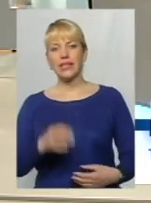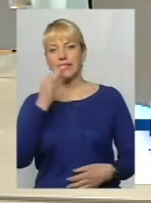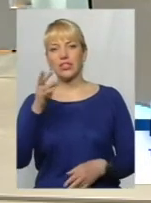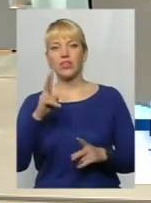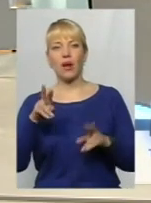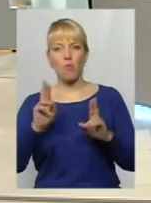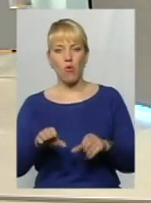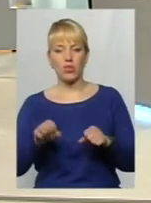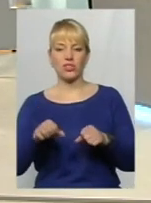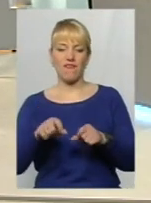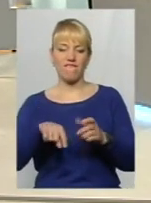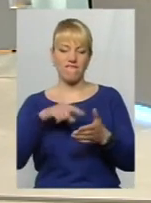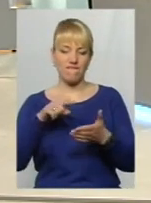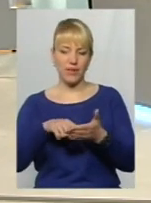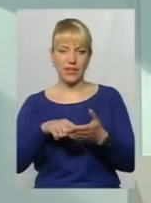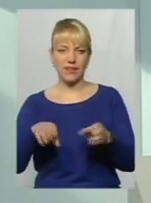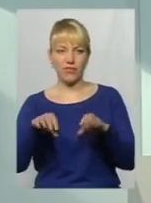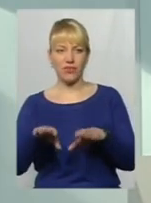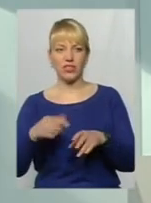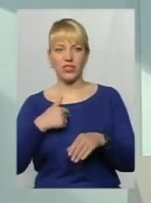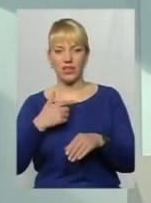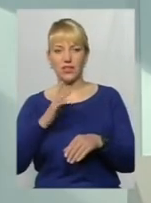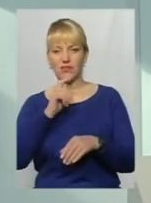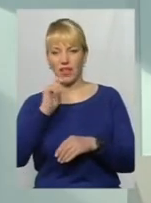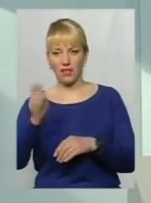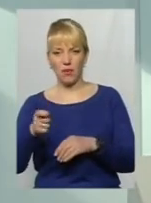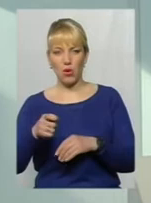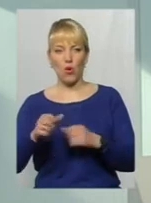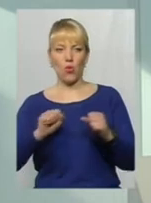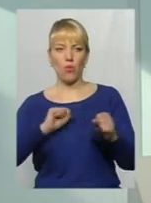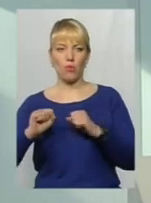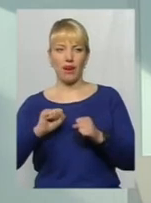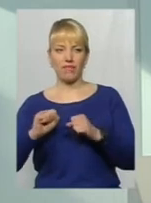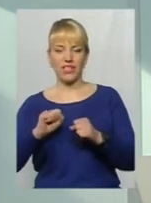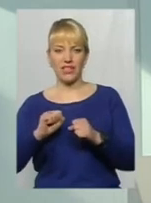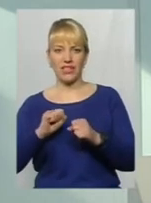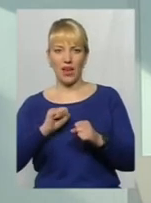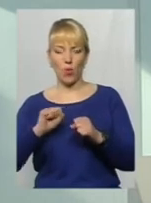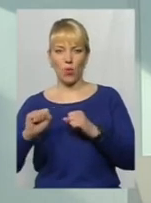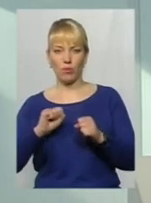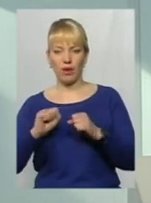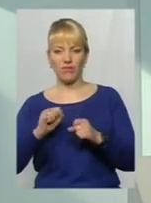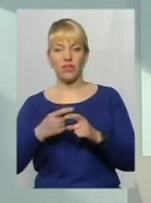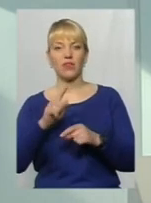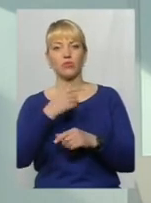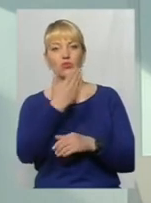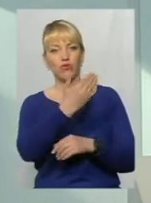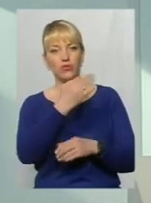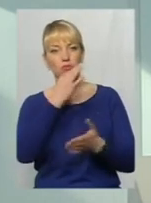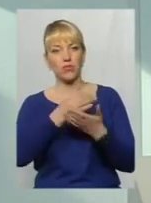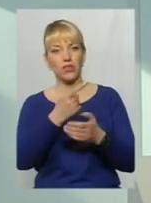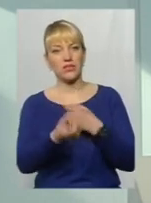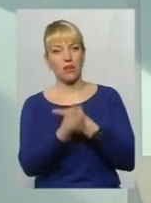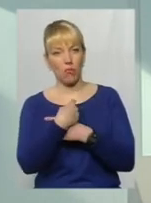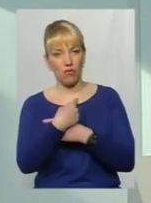Питання я задам управління житлово-комунального господарства, тому що вони є замовниками проєкту на капітальний ремонт по вулиці